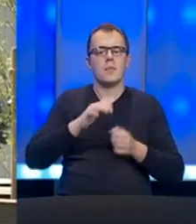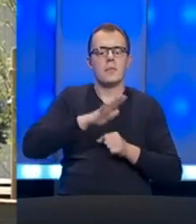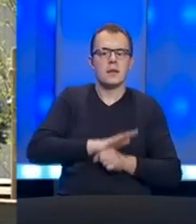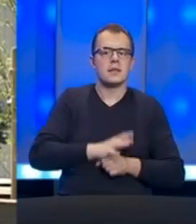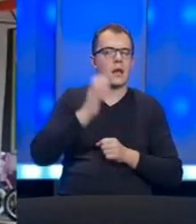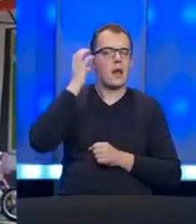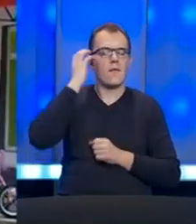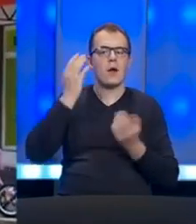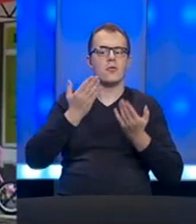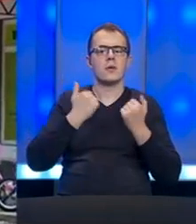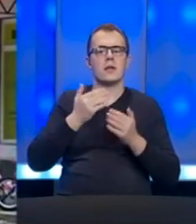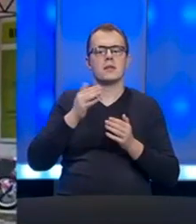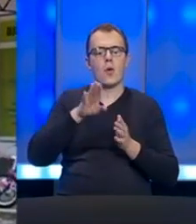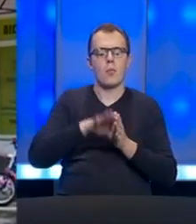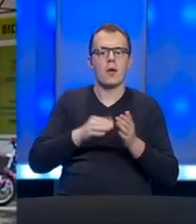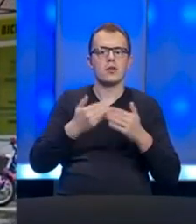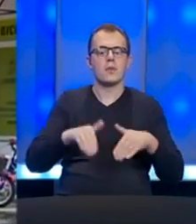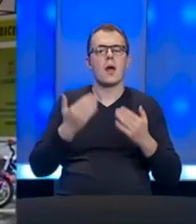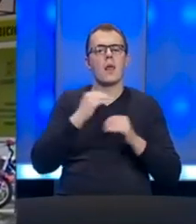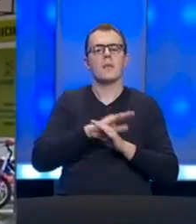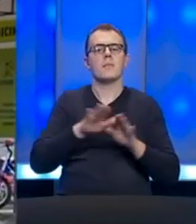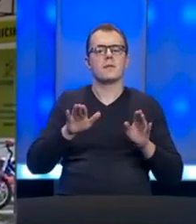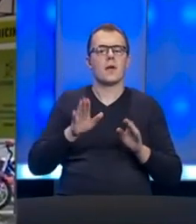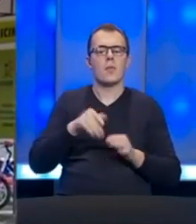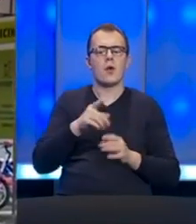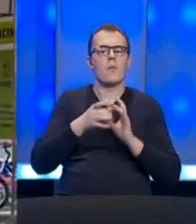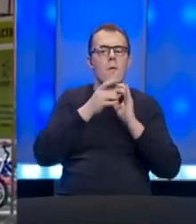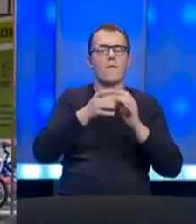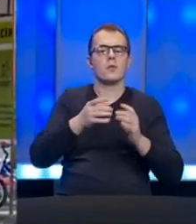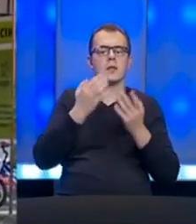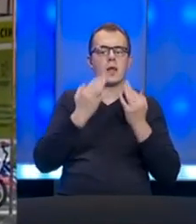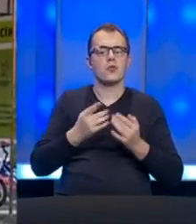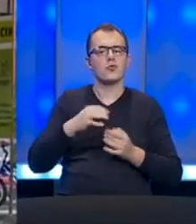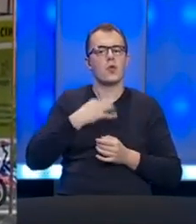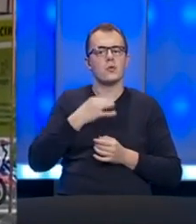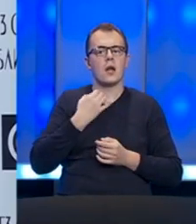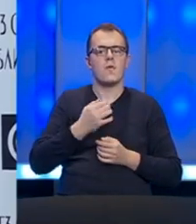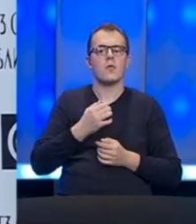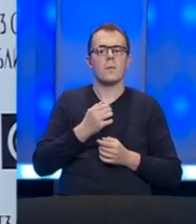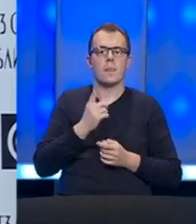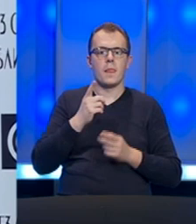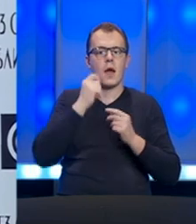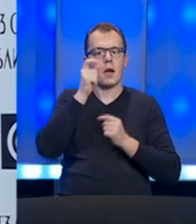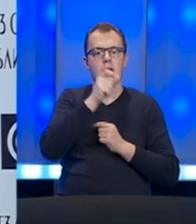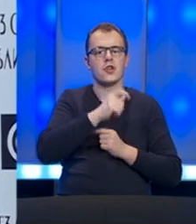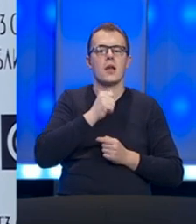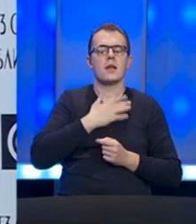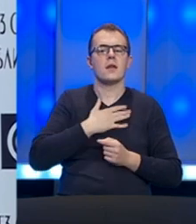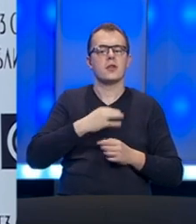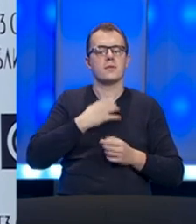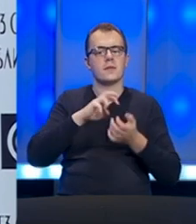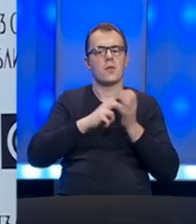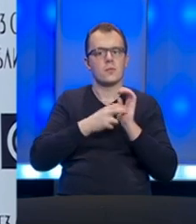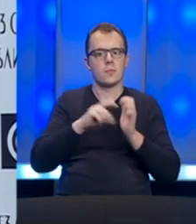vladu da se ublaže mjere, ali prije svega mi moramo uvati računa o zdravlju građana, o našem zdravstvenom sistemu jer ne smijemo nijednog trenutka da